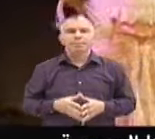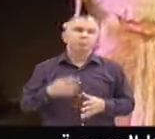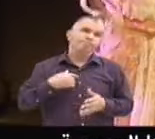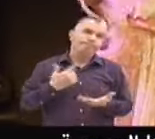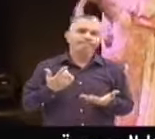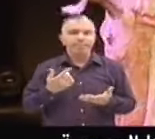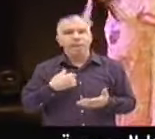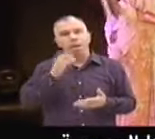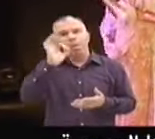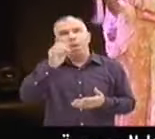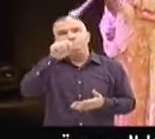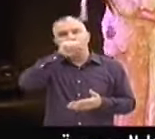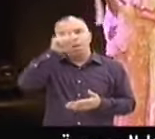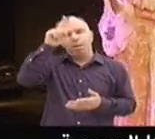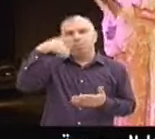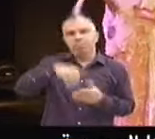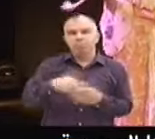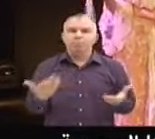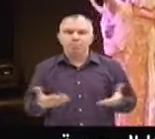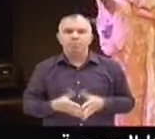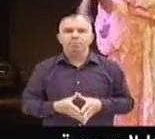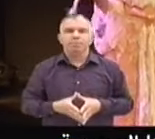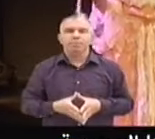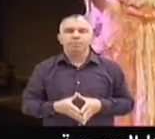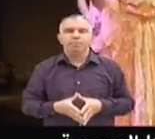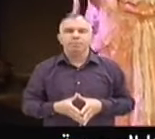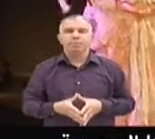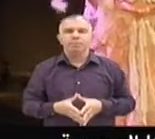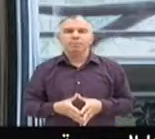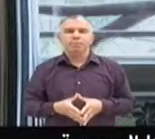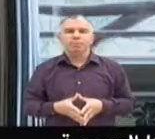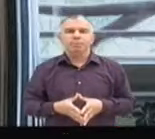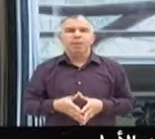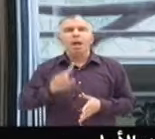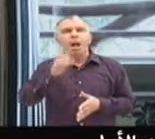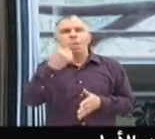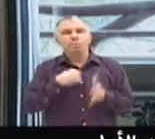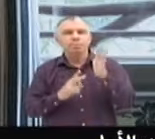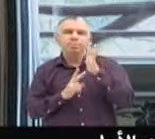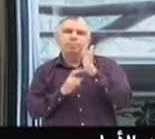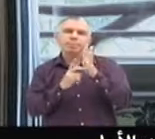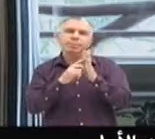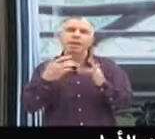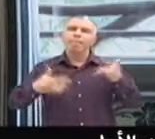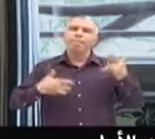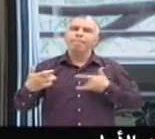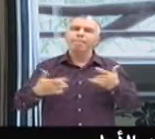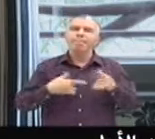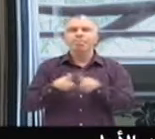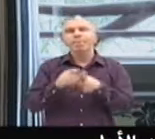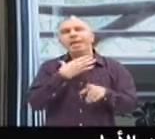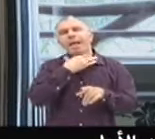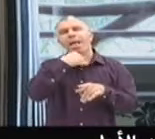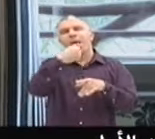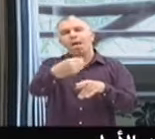Rendons grâce, entre autres, à Djibril Ferry, le créateur de notre école publique. J'ai commencé vraiment la base de ce spectacle par ce premier